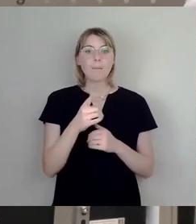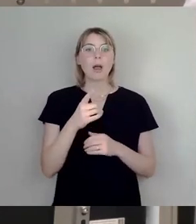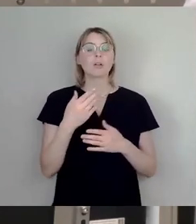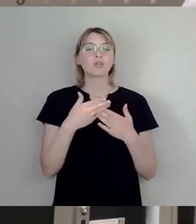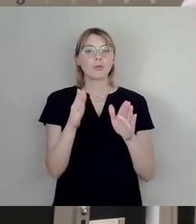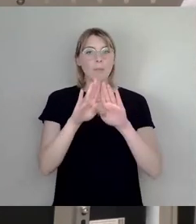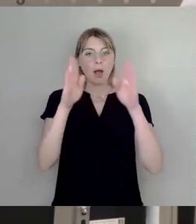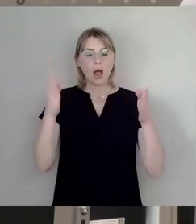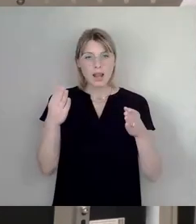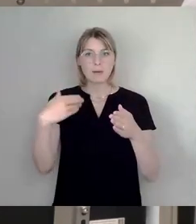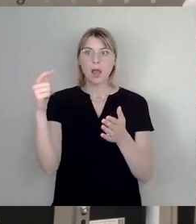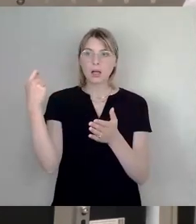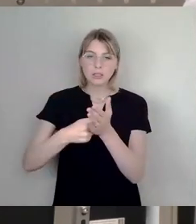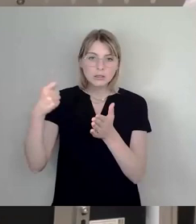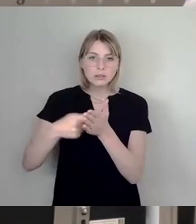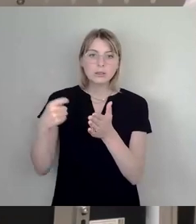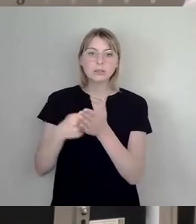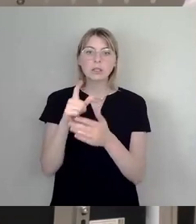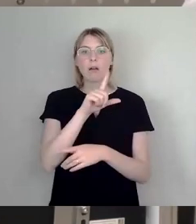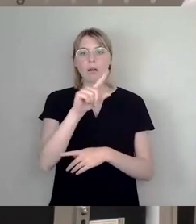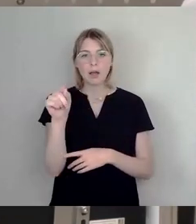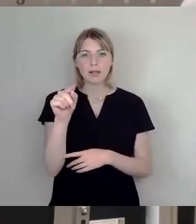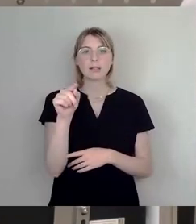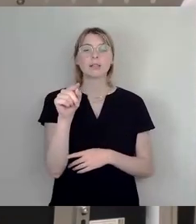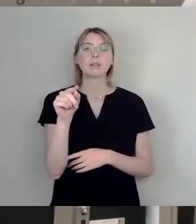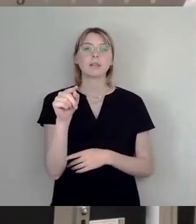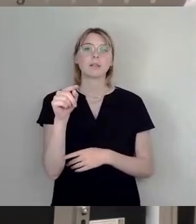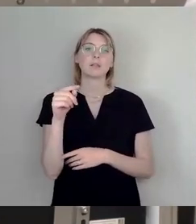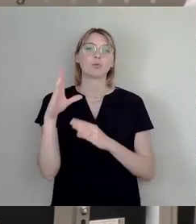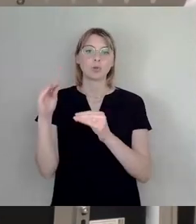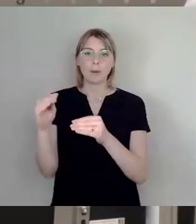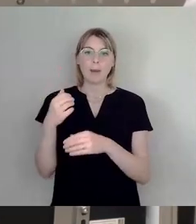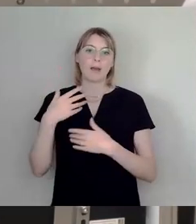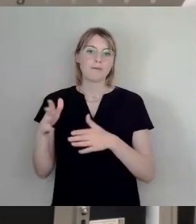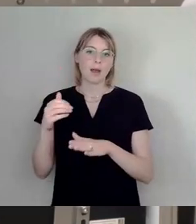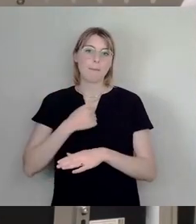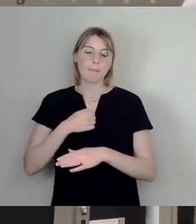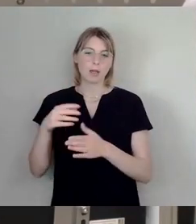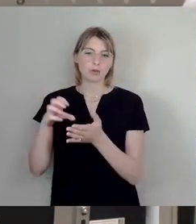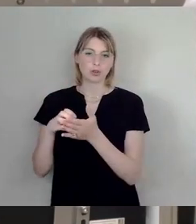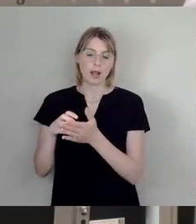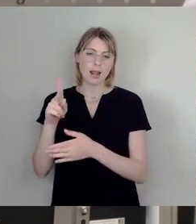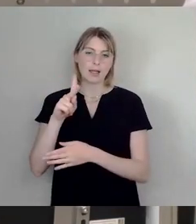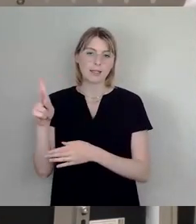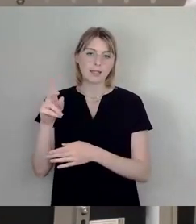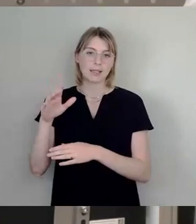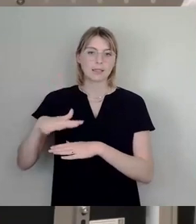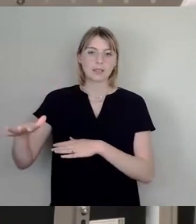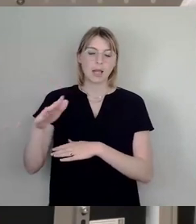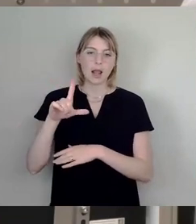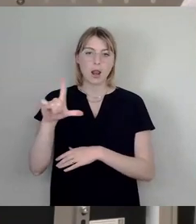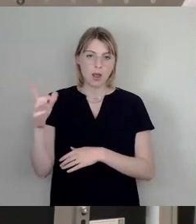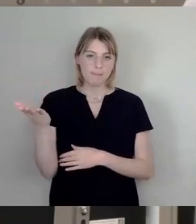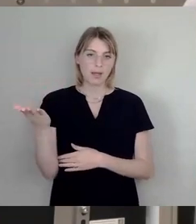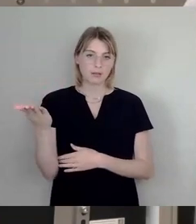kostet, als die Nutzbarmachung der freien Badestelle am Kiessee-Leupen. Und da gab es ein Votum des